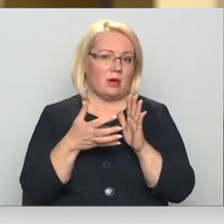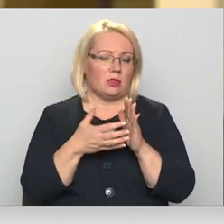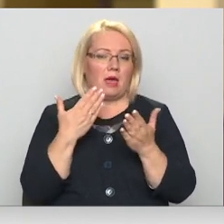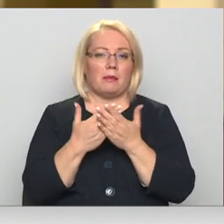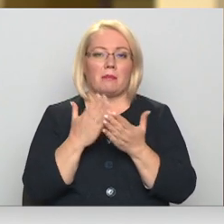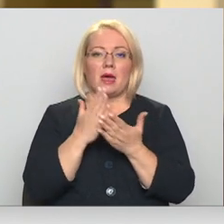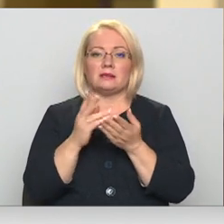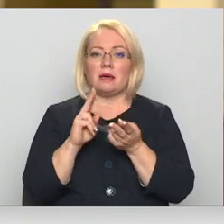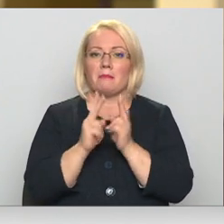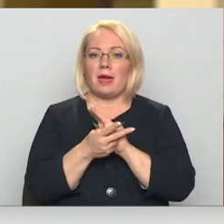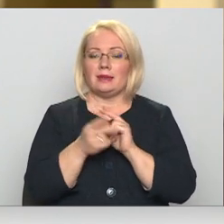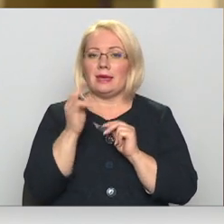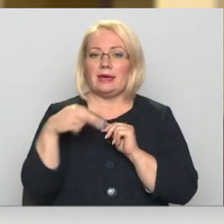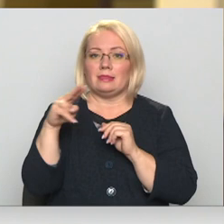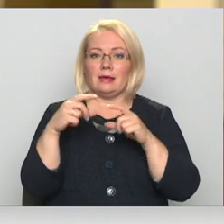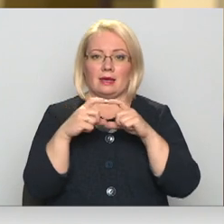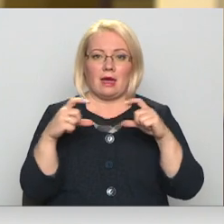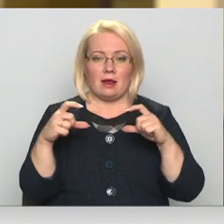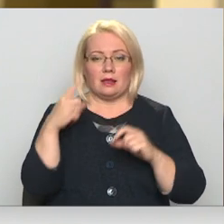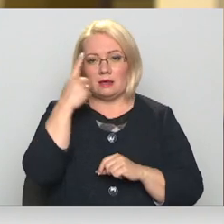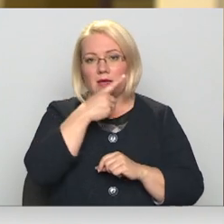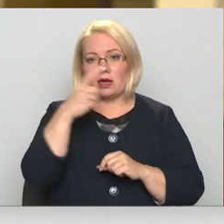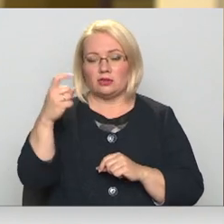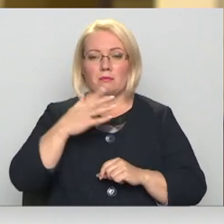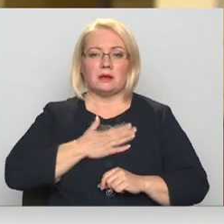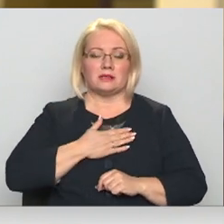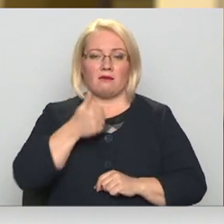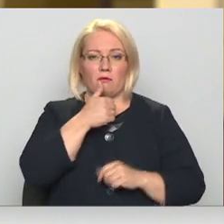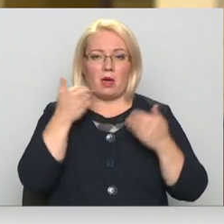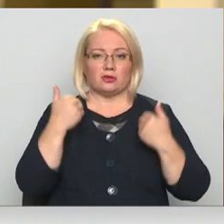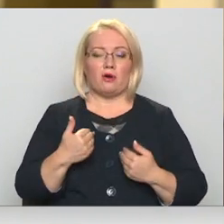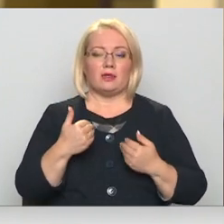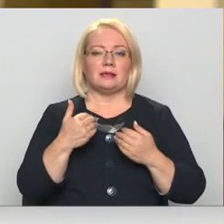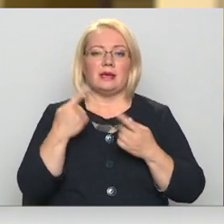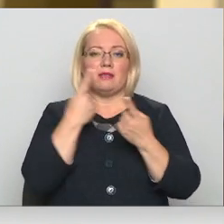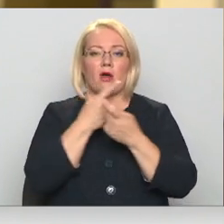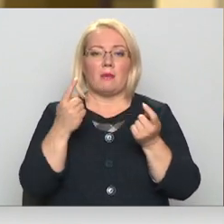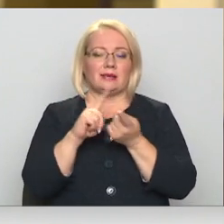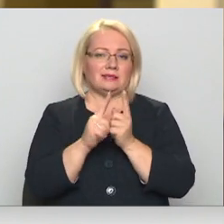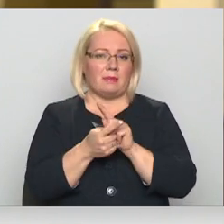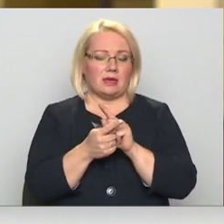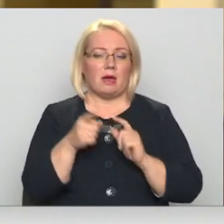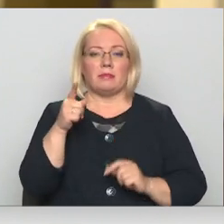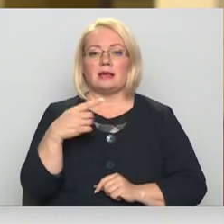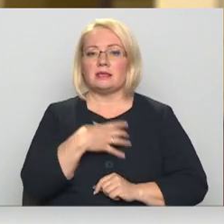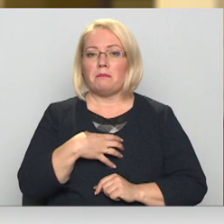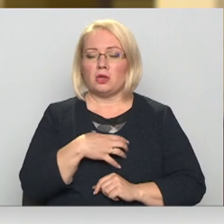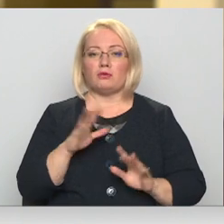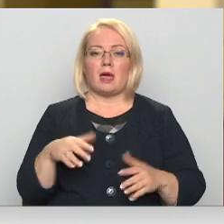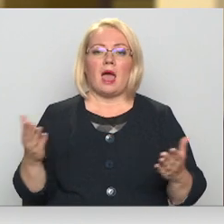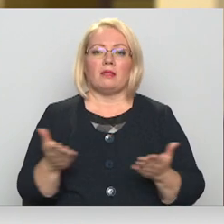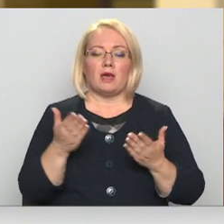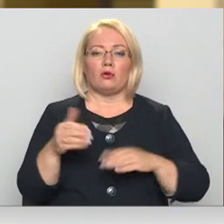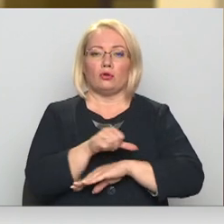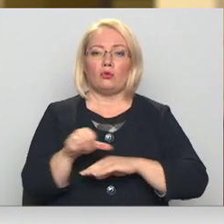ja esat mainījis ID karti, jums par to ir jāpaziņo par savus personīgās informācijas izmaiņām. Tas nepieciešams, lai atviegot